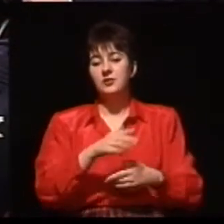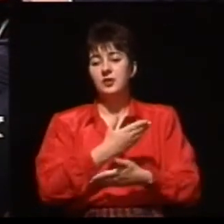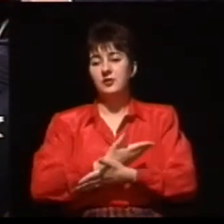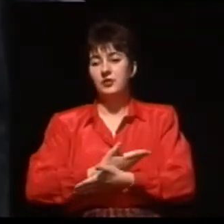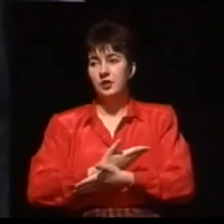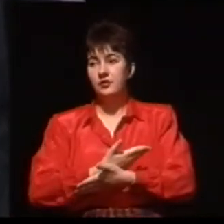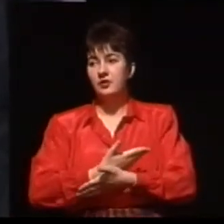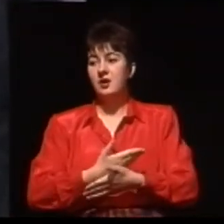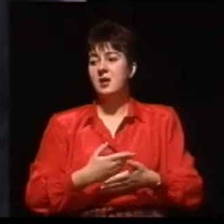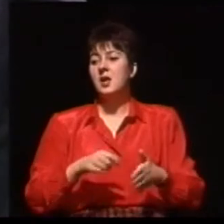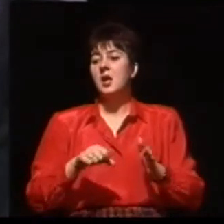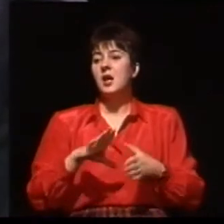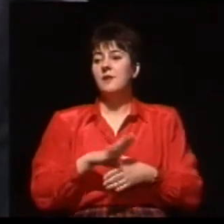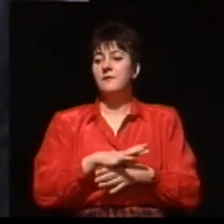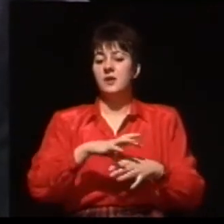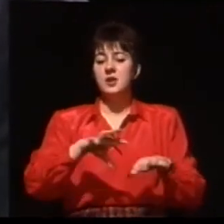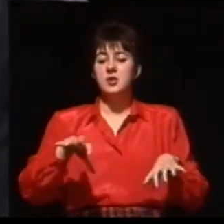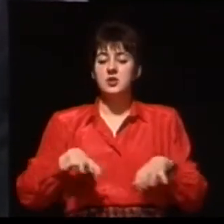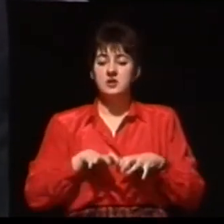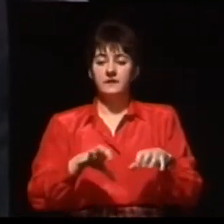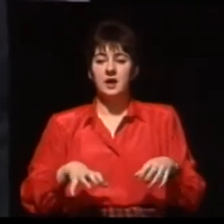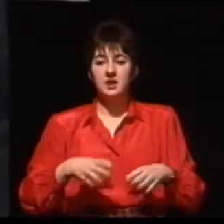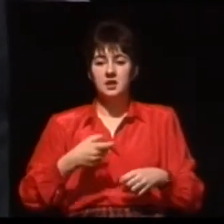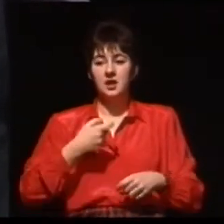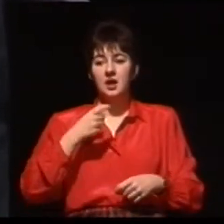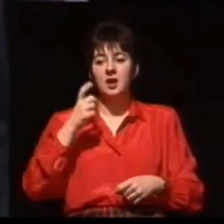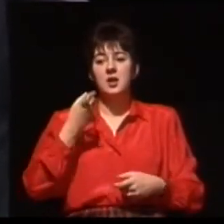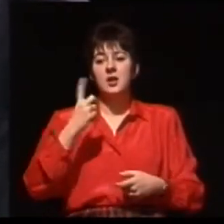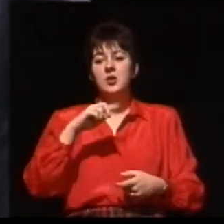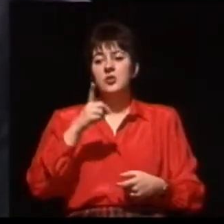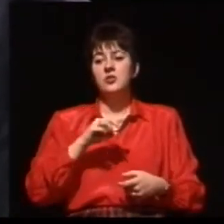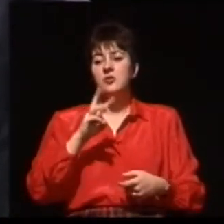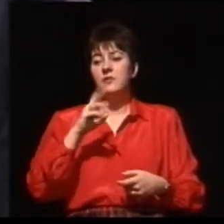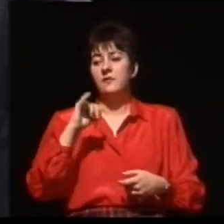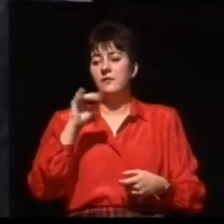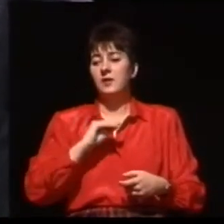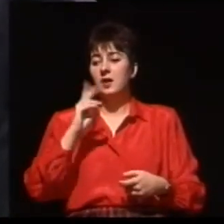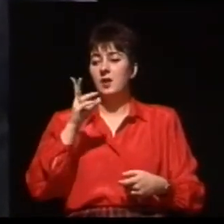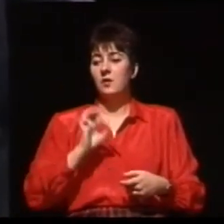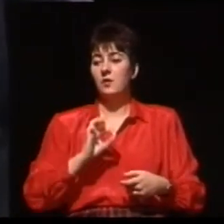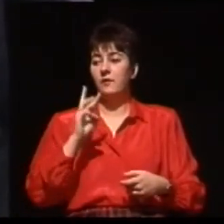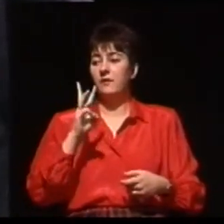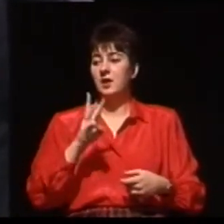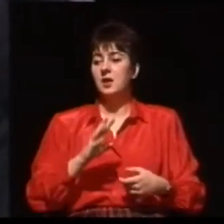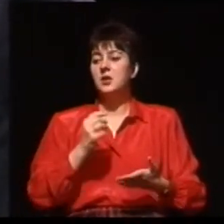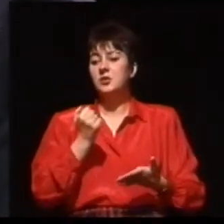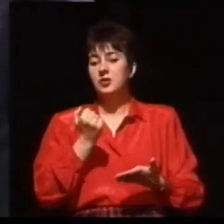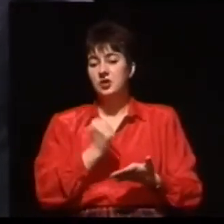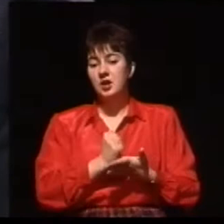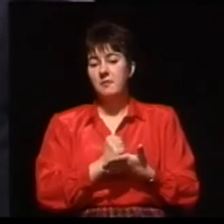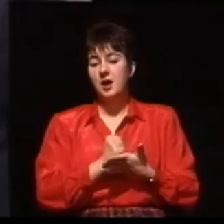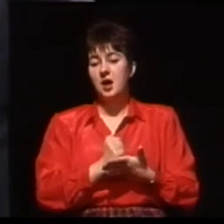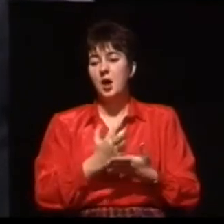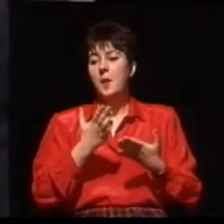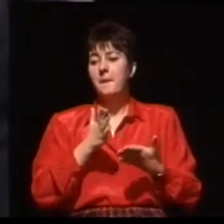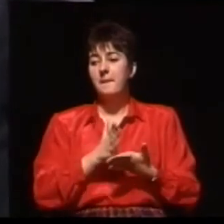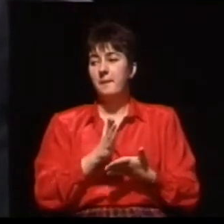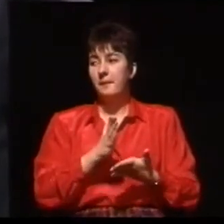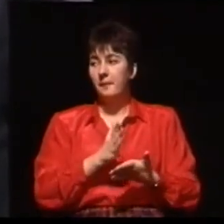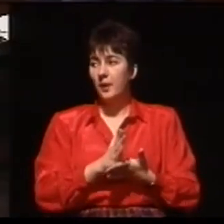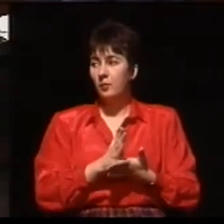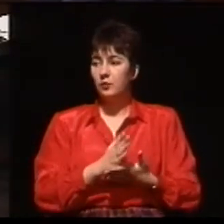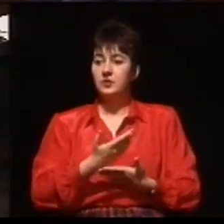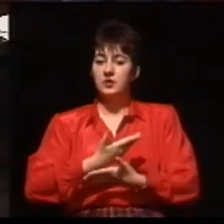mu korzyść, żeby w ten sposób aktywizować dziecko, żeby ono samo czuło się zachęcone do korzystania z tego, co myśmy